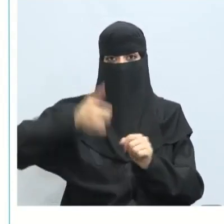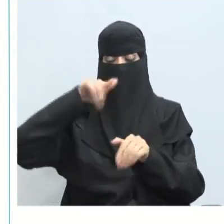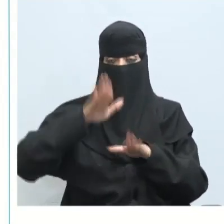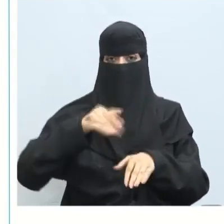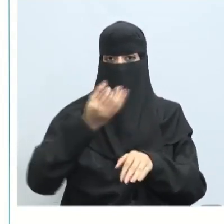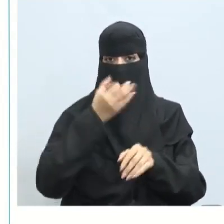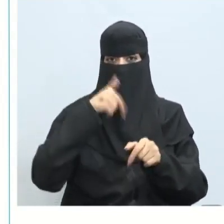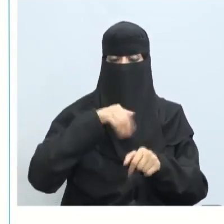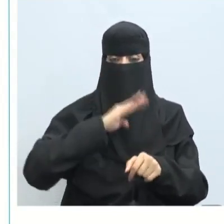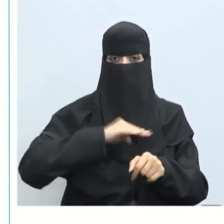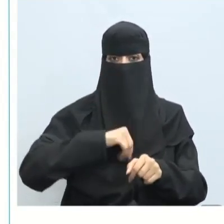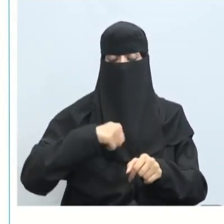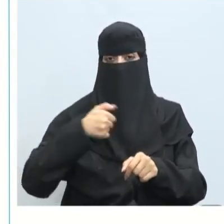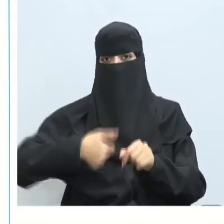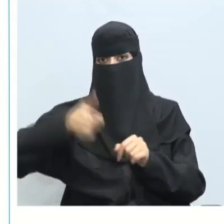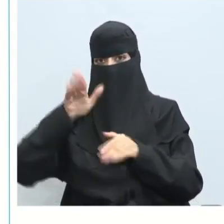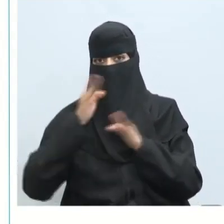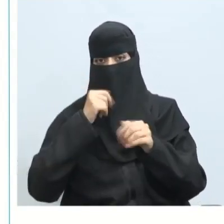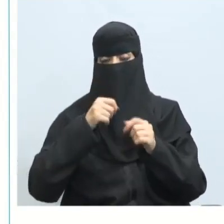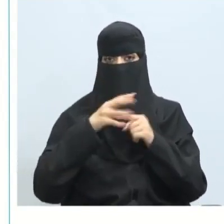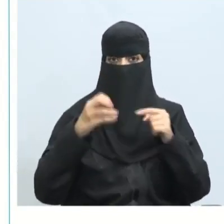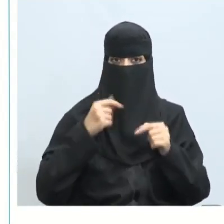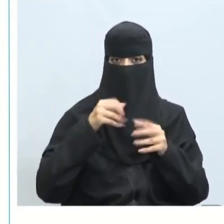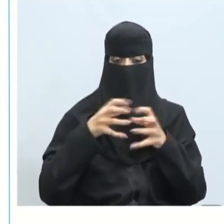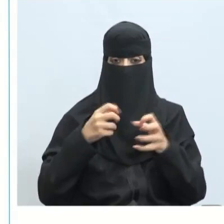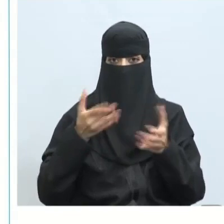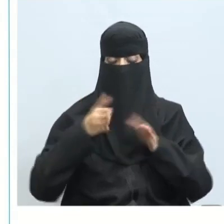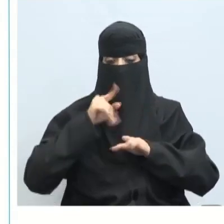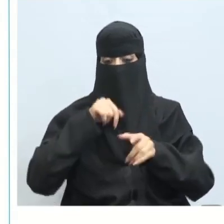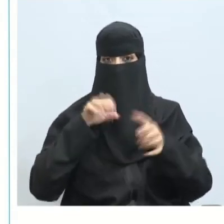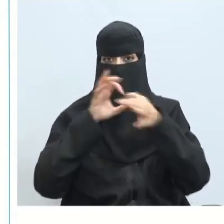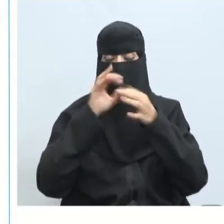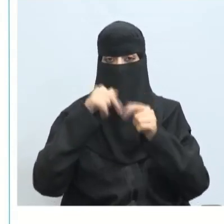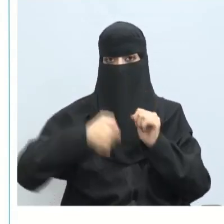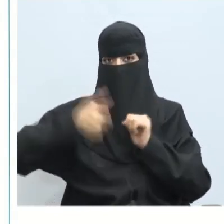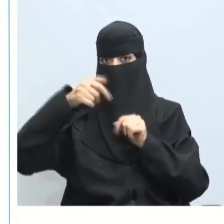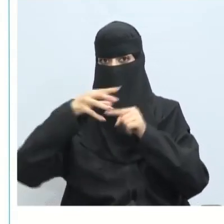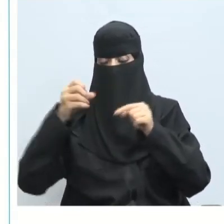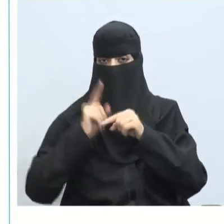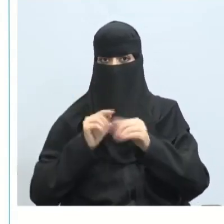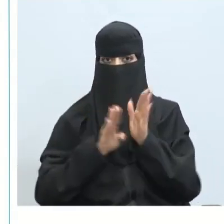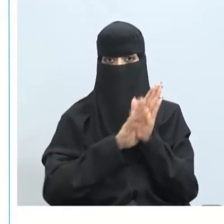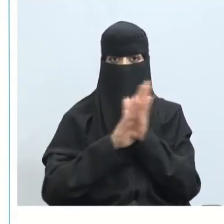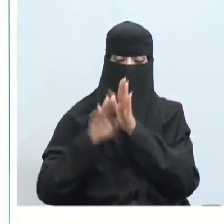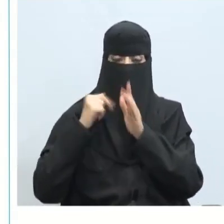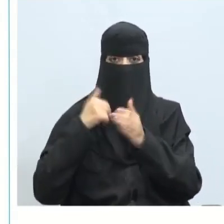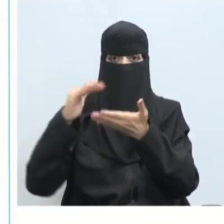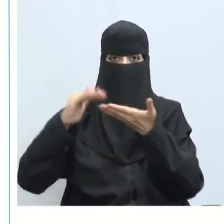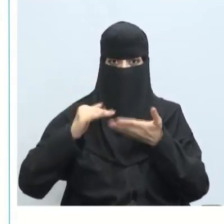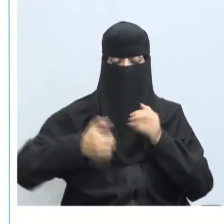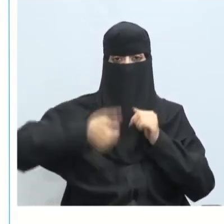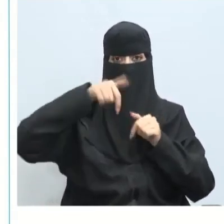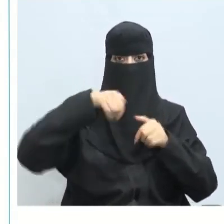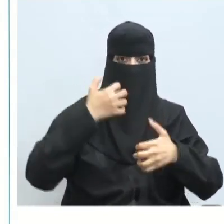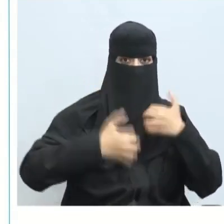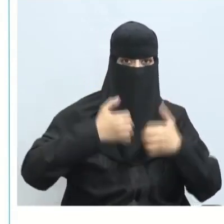وذكرنا هناك ضغوط إيجابية وسلبية وفصلنا فيما يتعلق في الإيجابية تحفز تساعدك على إنجاز